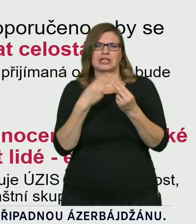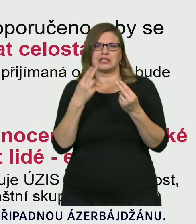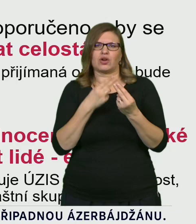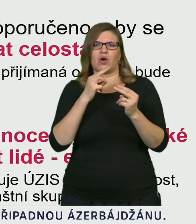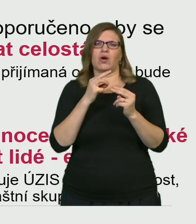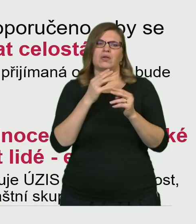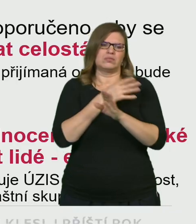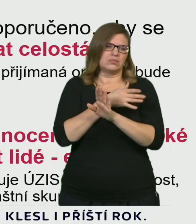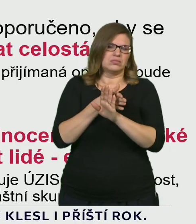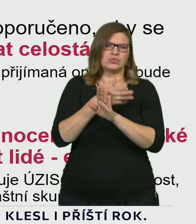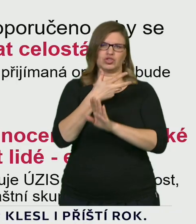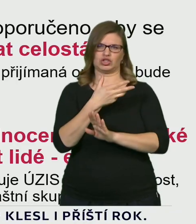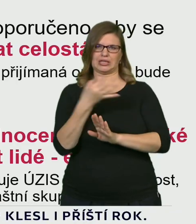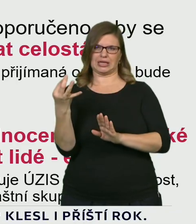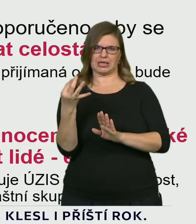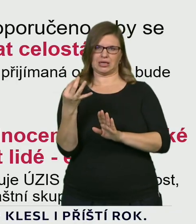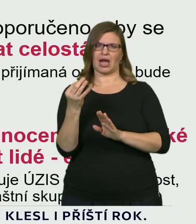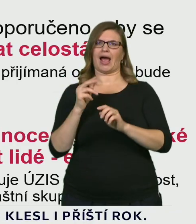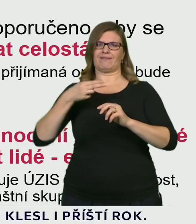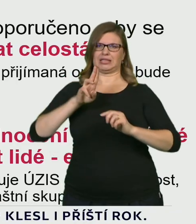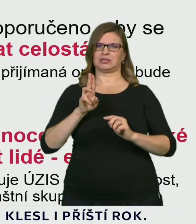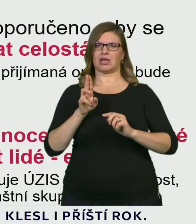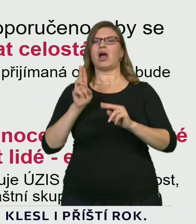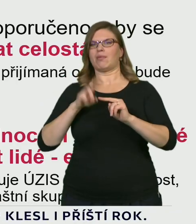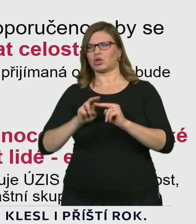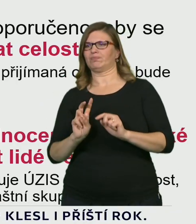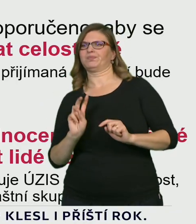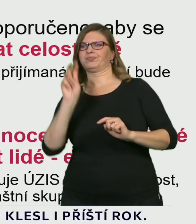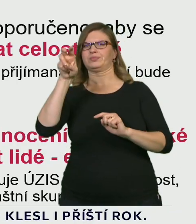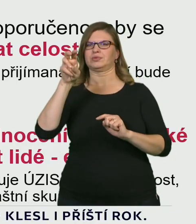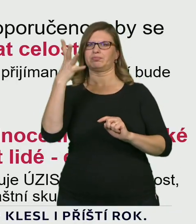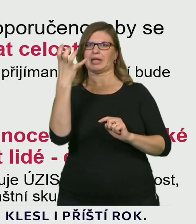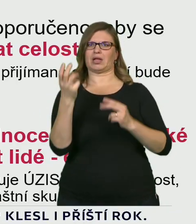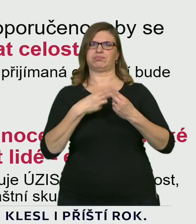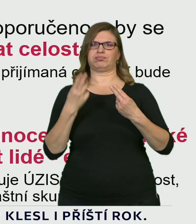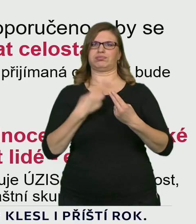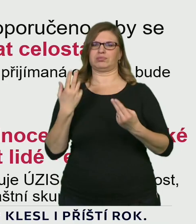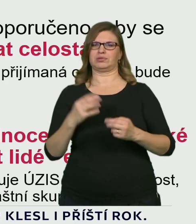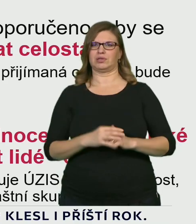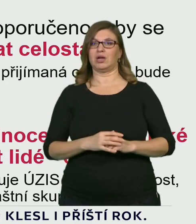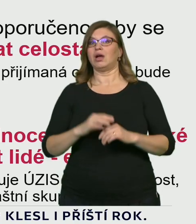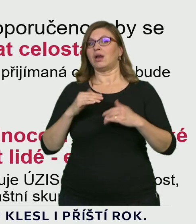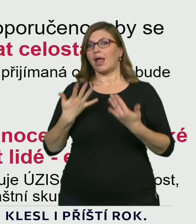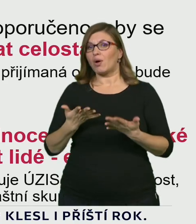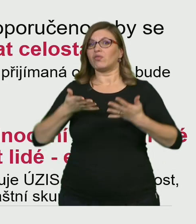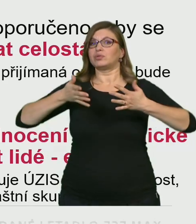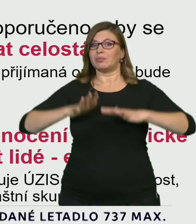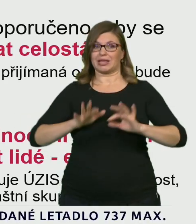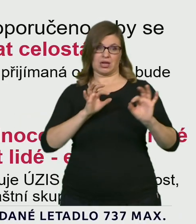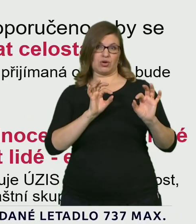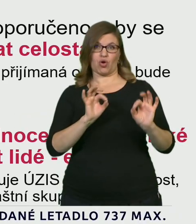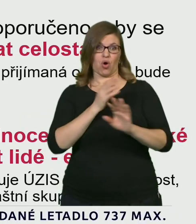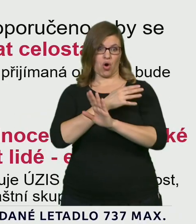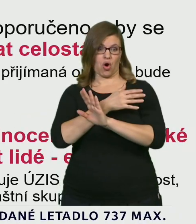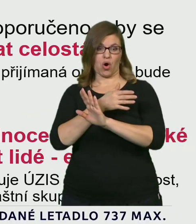překročili o stupeň výš. Jestliže to můžeme naopak a budeme se pohybovat směrem dolů a to si všichni přejeme,